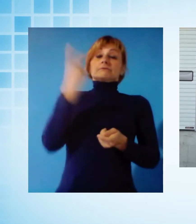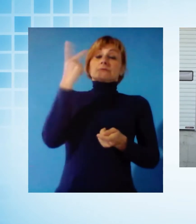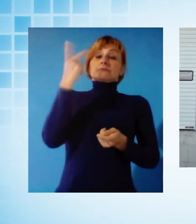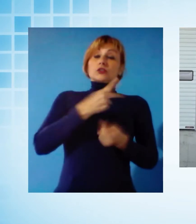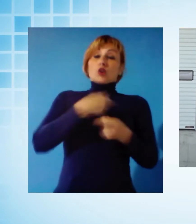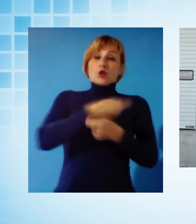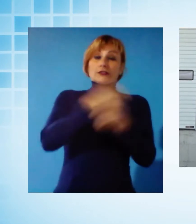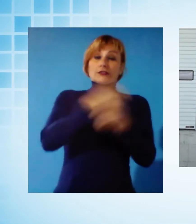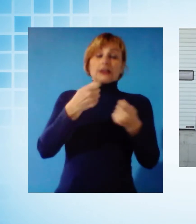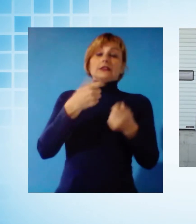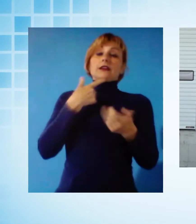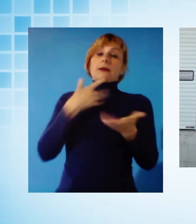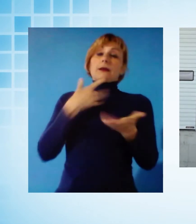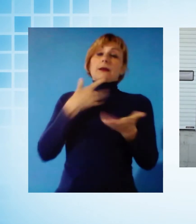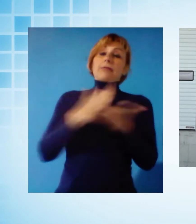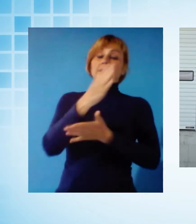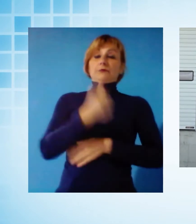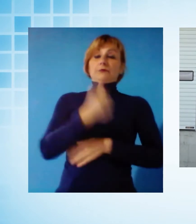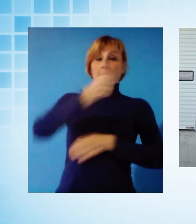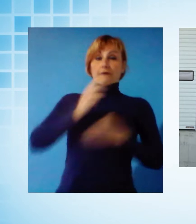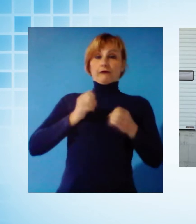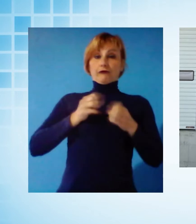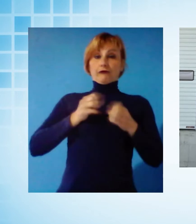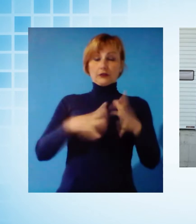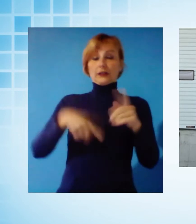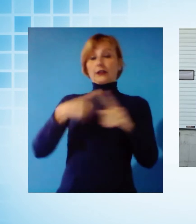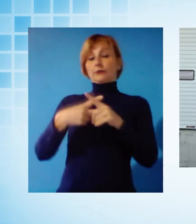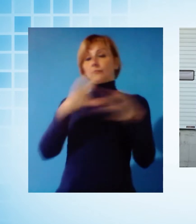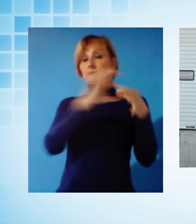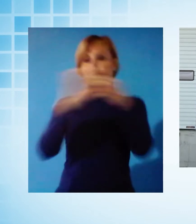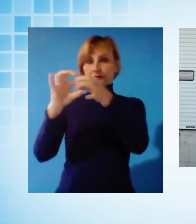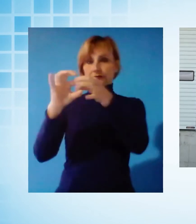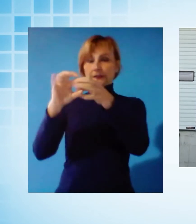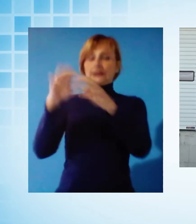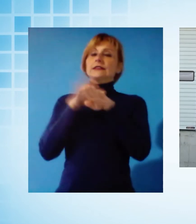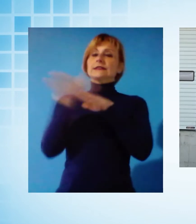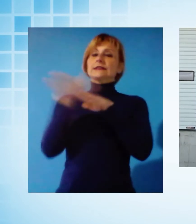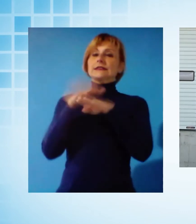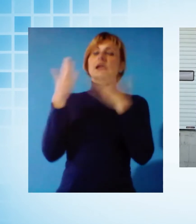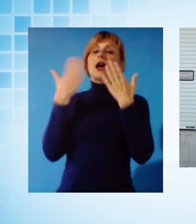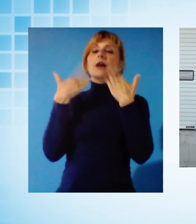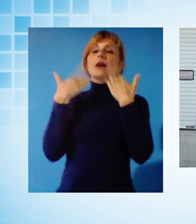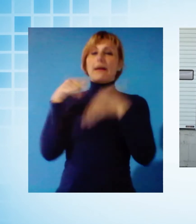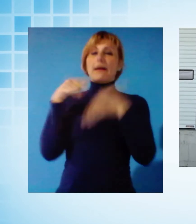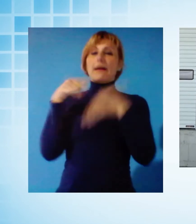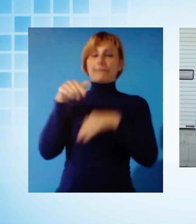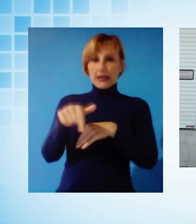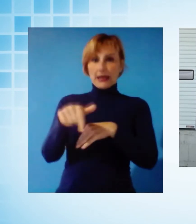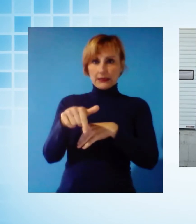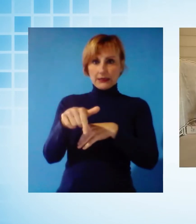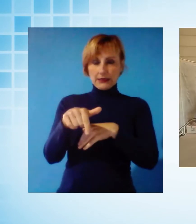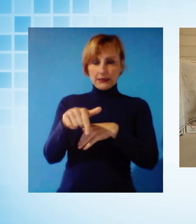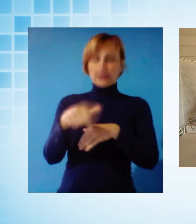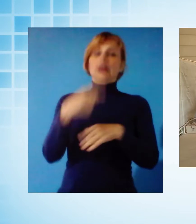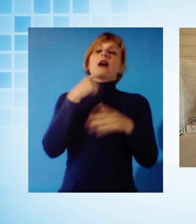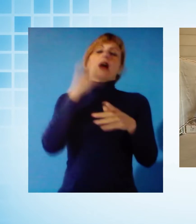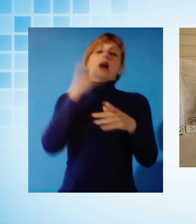attraverso una collaborazione con il sistema ambiente, ovviamente non con gli stessi operatori che fanno il ritiro dei bidoncini ma con altri operatori dedicati.